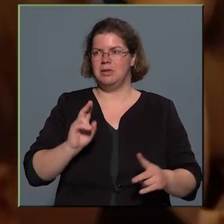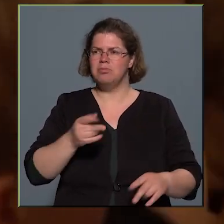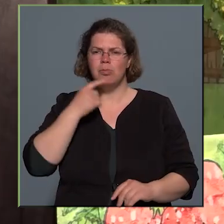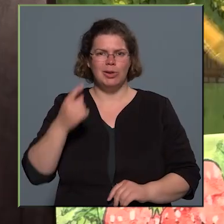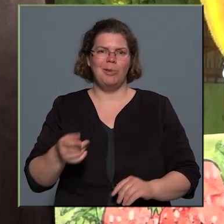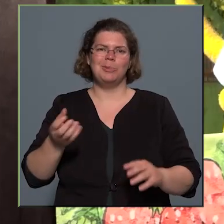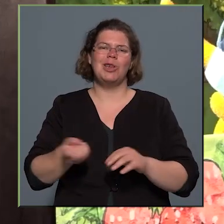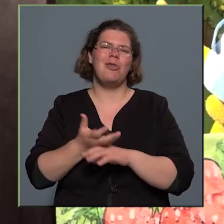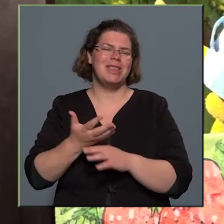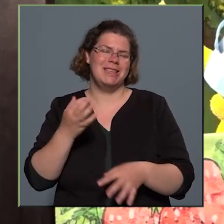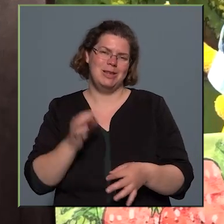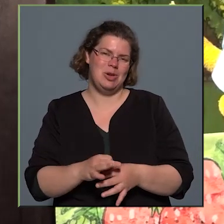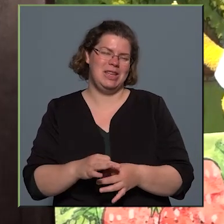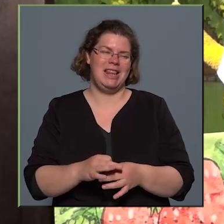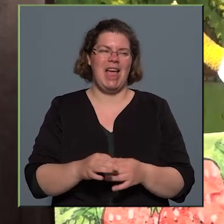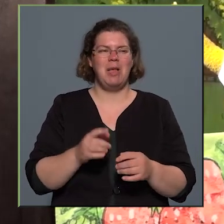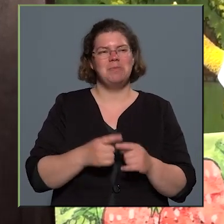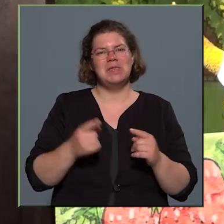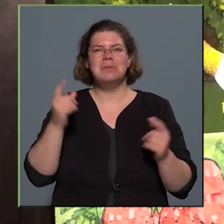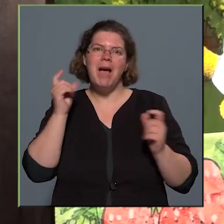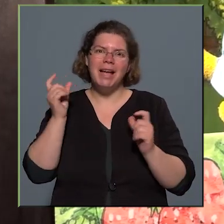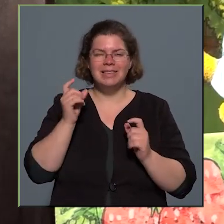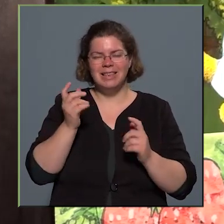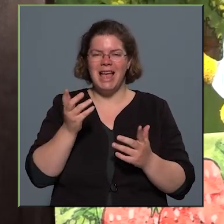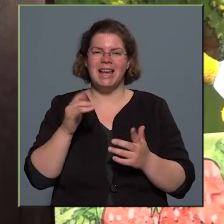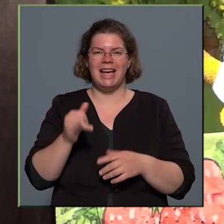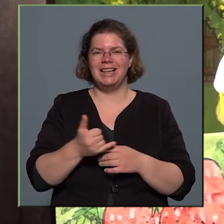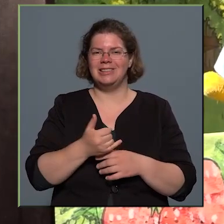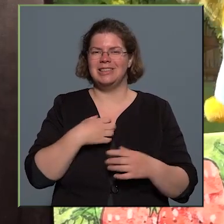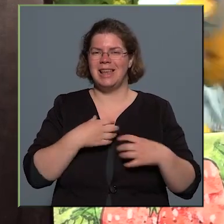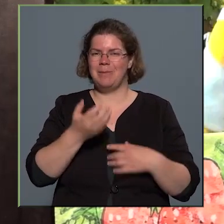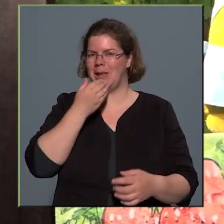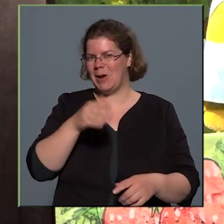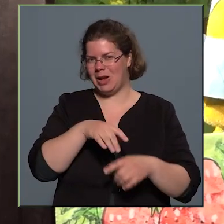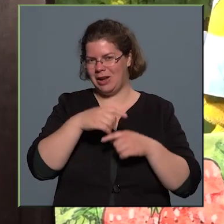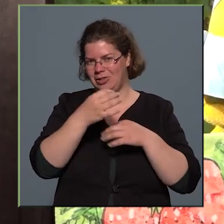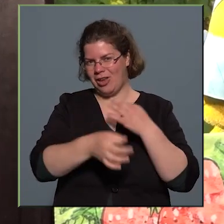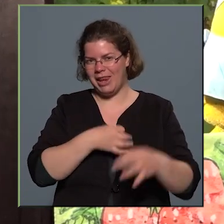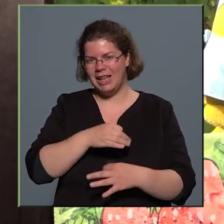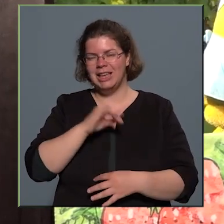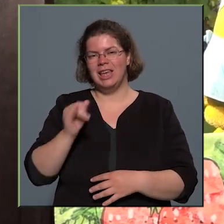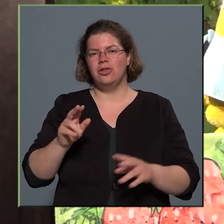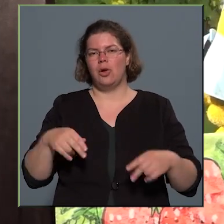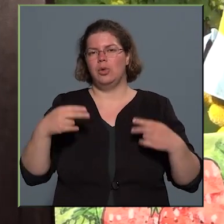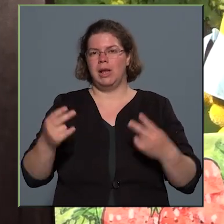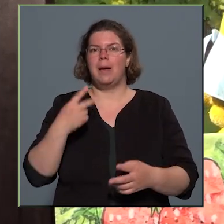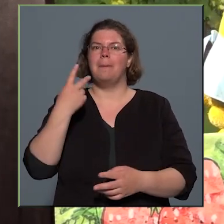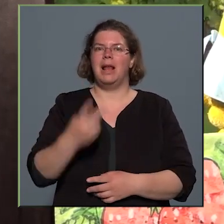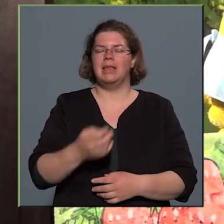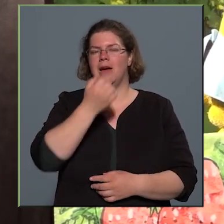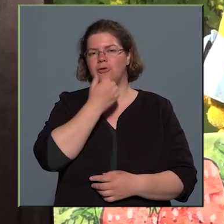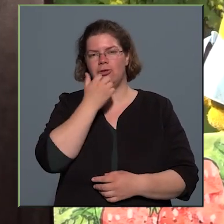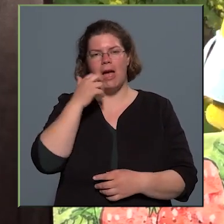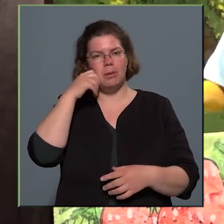tavaszi történetet, egy picit ők egy kicsit megzízennek, és szerepet akarnak cserélni, és akkor utána belátják, hogy a saját